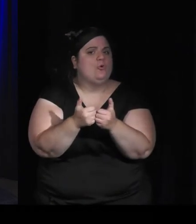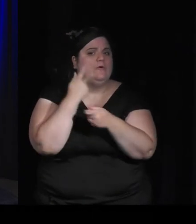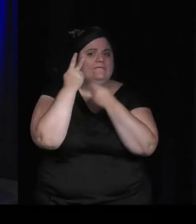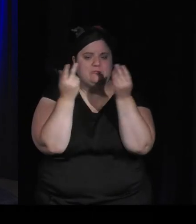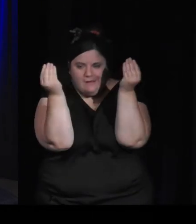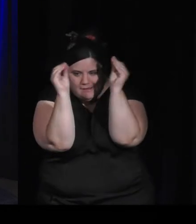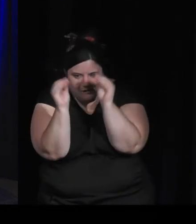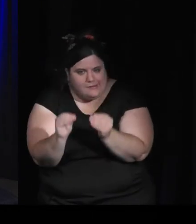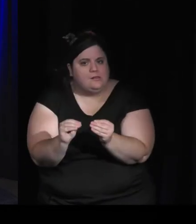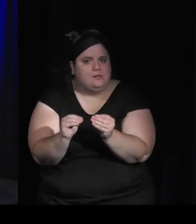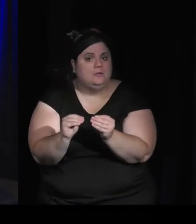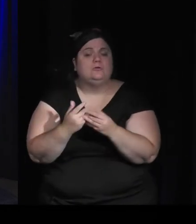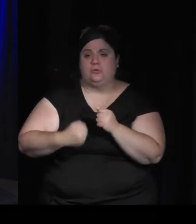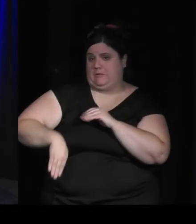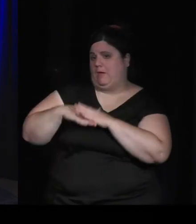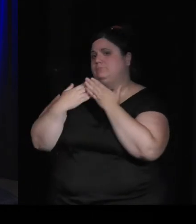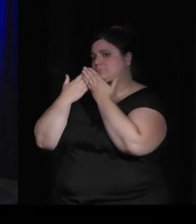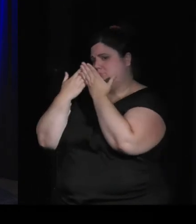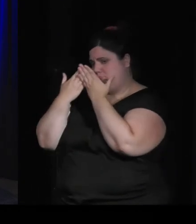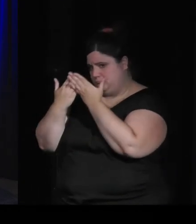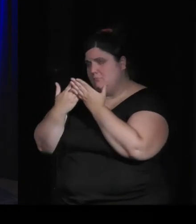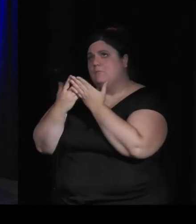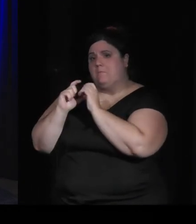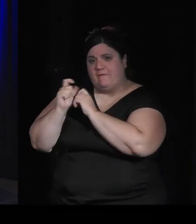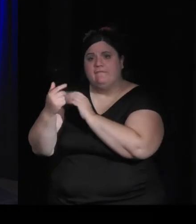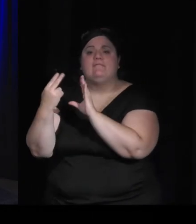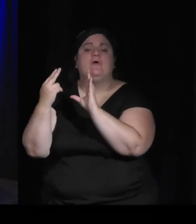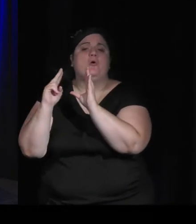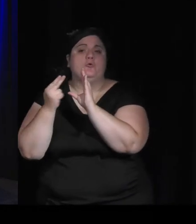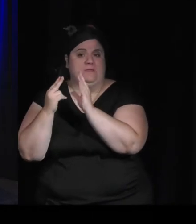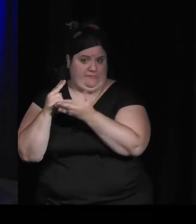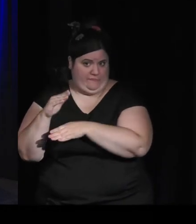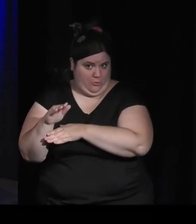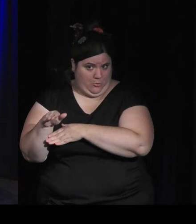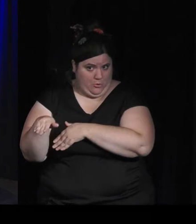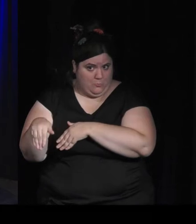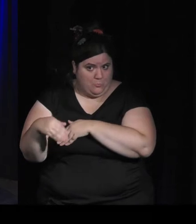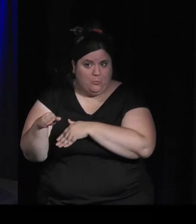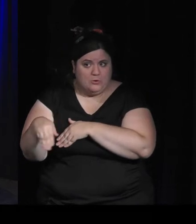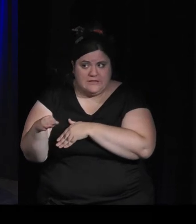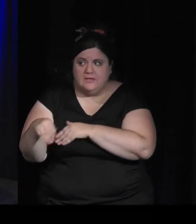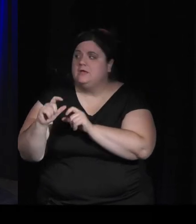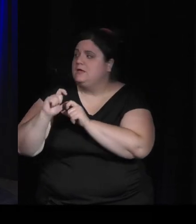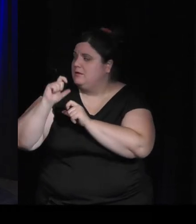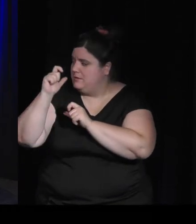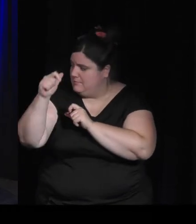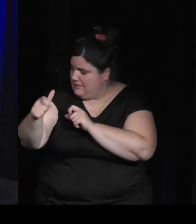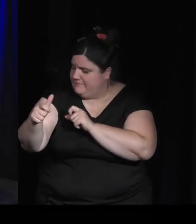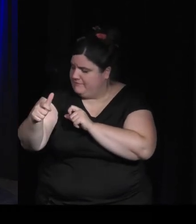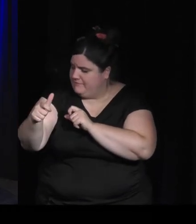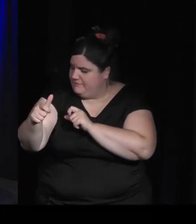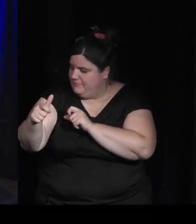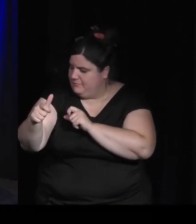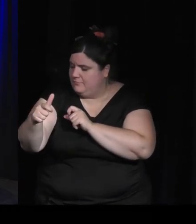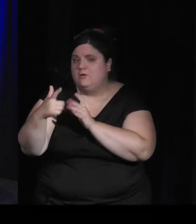par Ubisoft Montpellier puis vous avez et ça va être peut-être aussi on va en parler lors de la discussion, vous avez